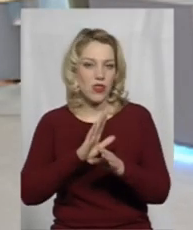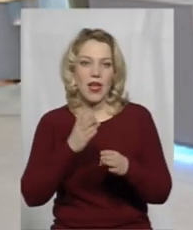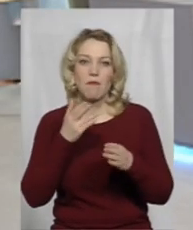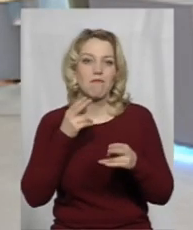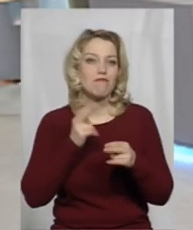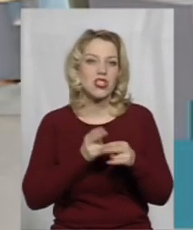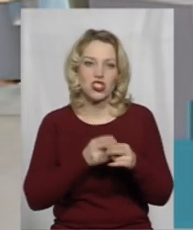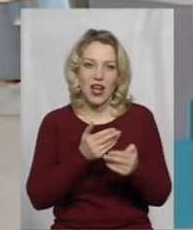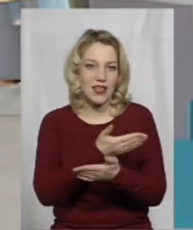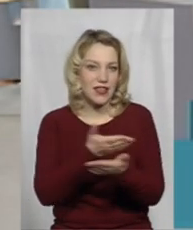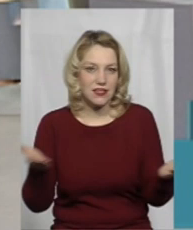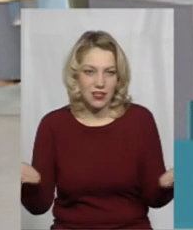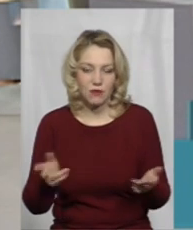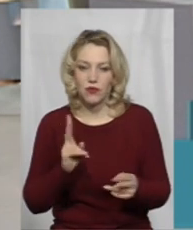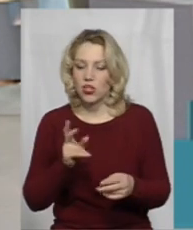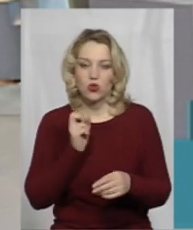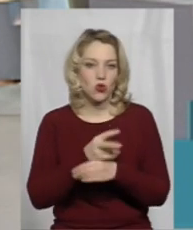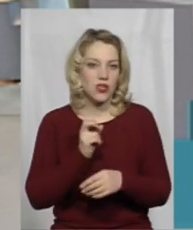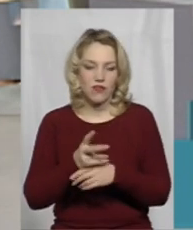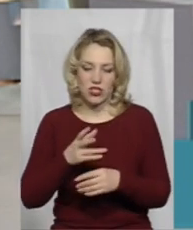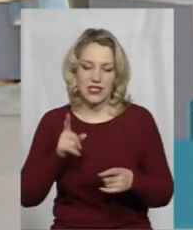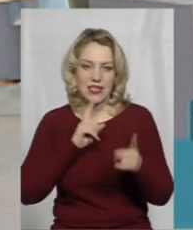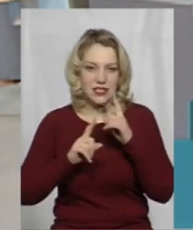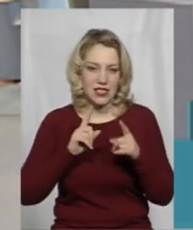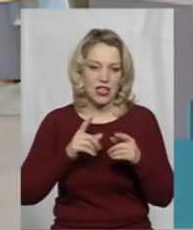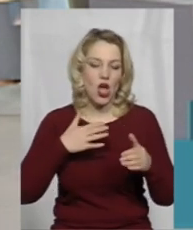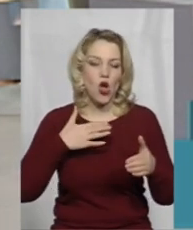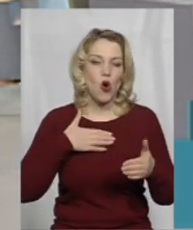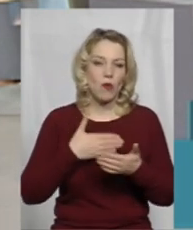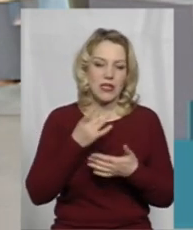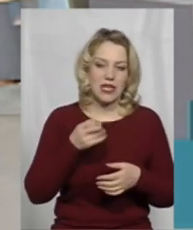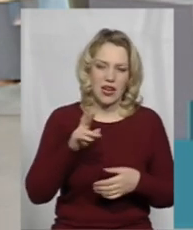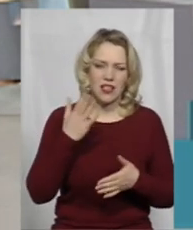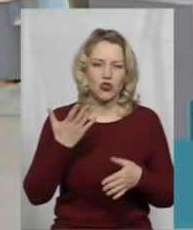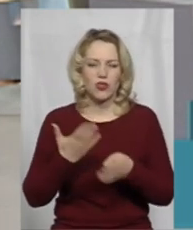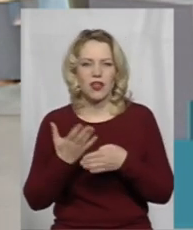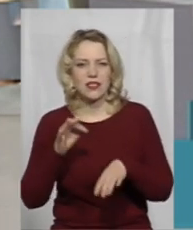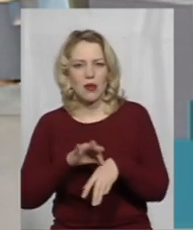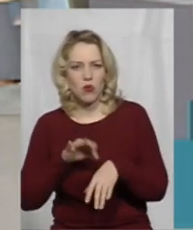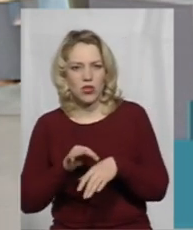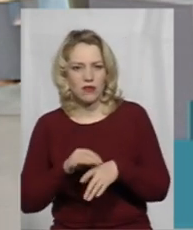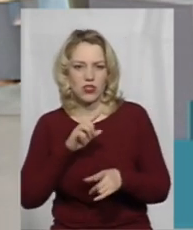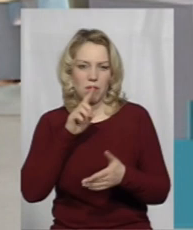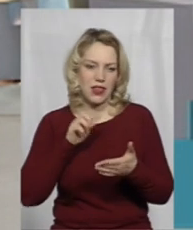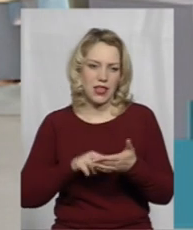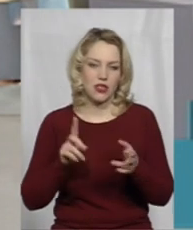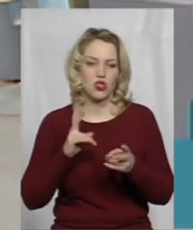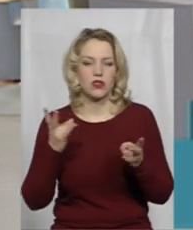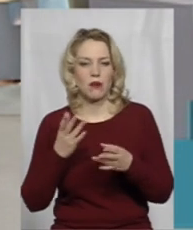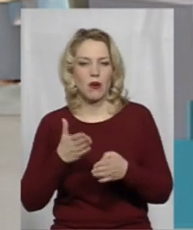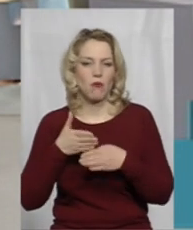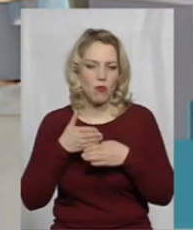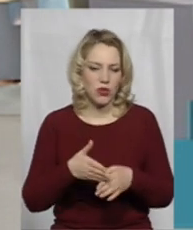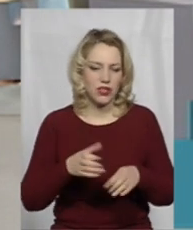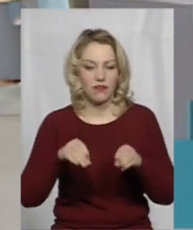їм і їх ніхто не вижене з засідання громадської ради. Якщо є якісь наболівші питання, якщо щось потрібно допомогти,